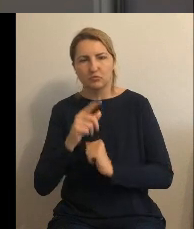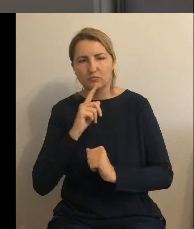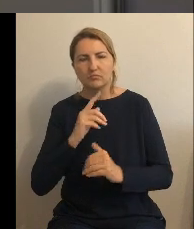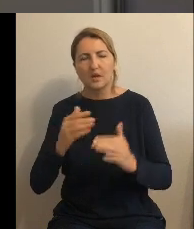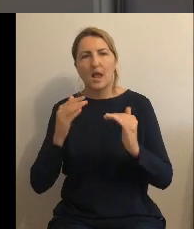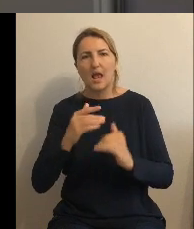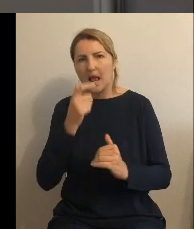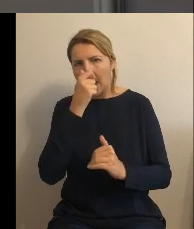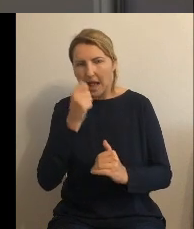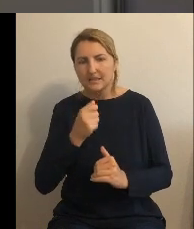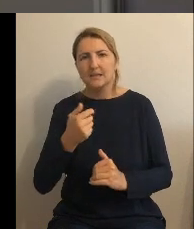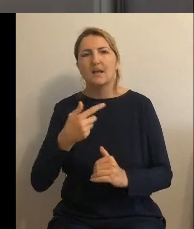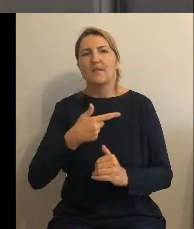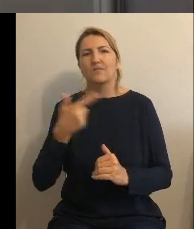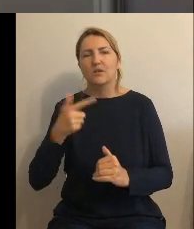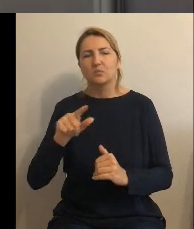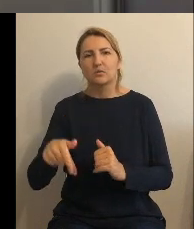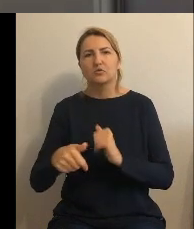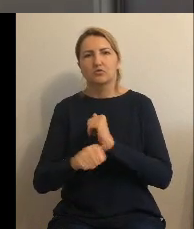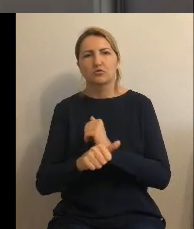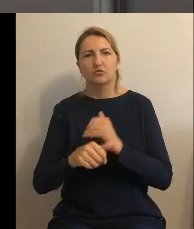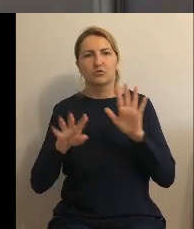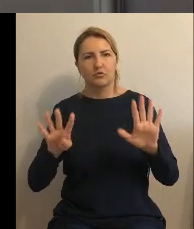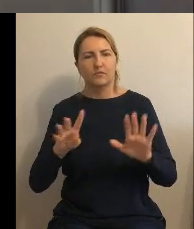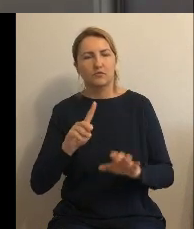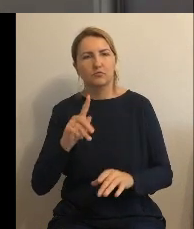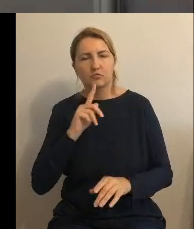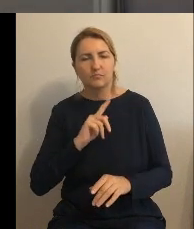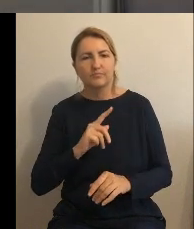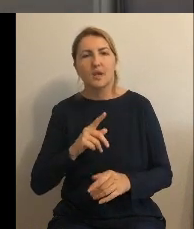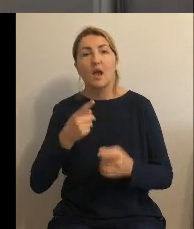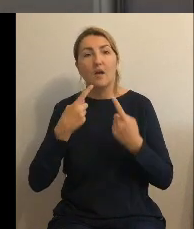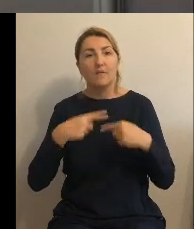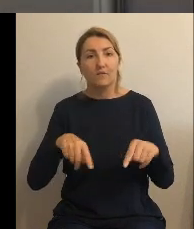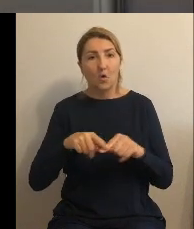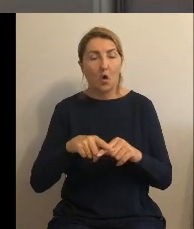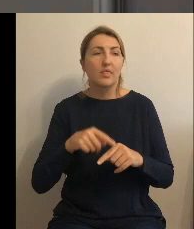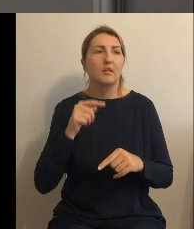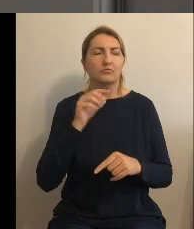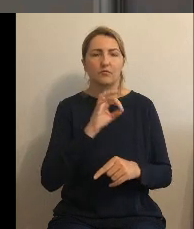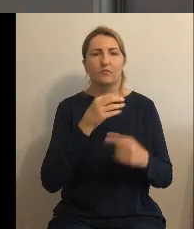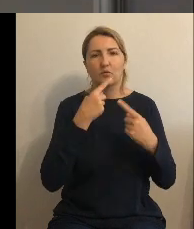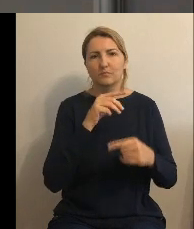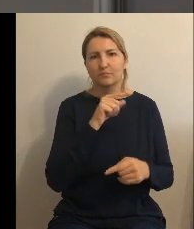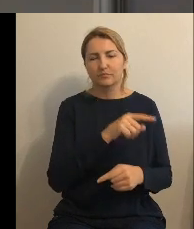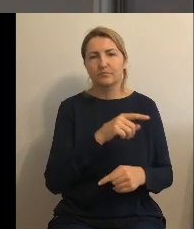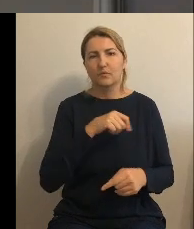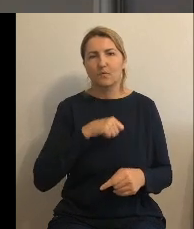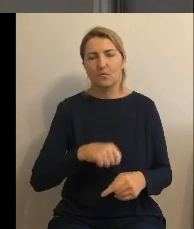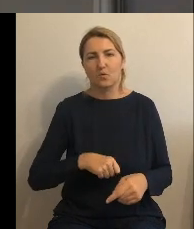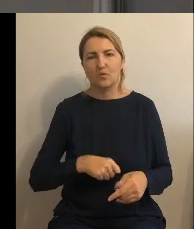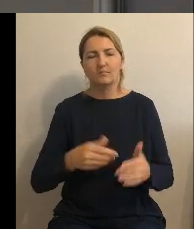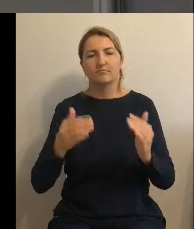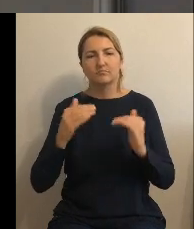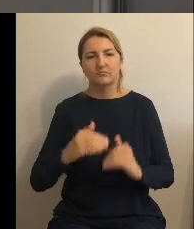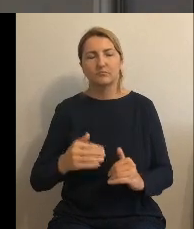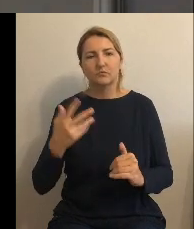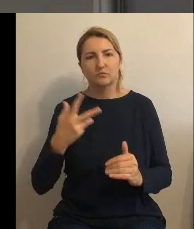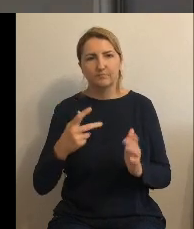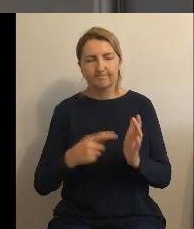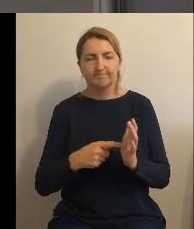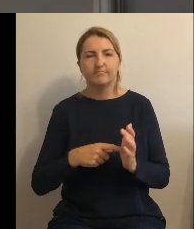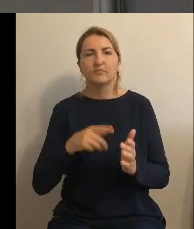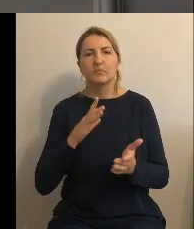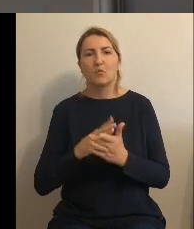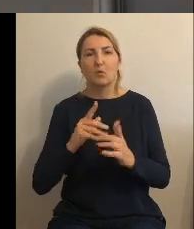drugi wykonanie uchwały powierza się wójtowi gminy Gruta paragraf trzeci uchwała wchodzi w życie po upływie 14 dni od ogłoszenia w dzienniku urzędowym